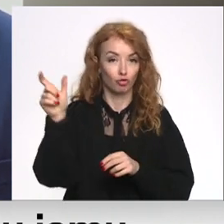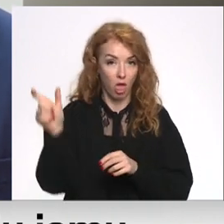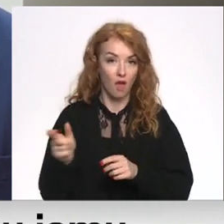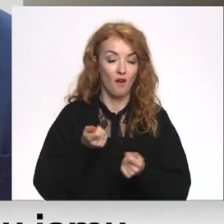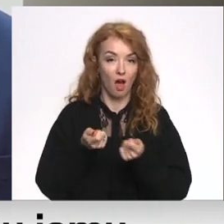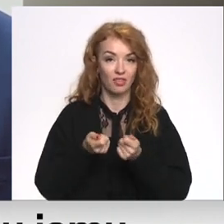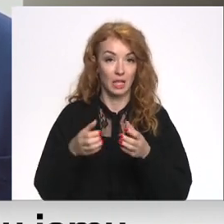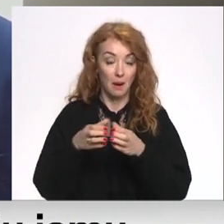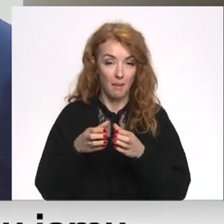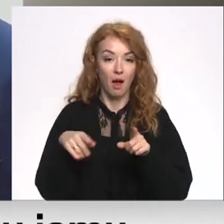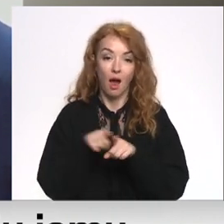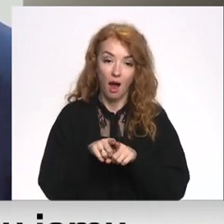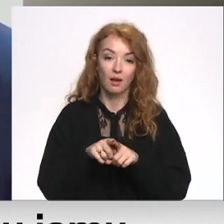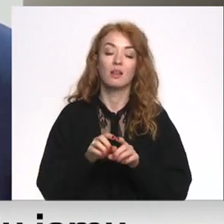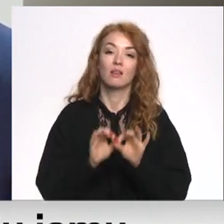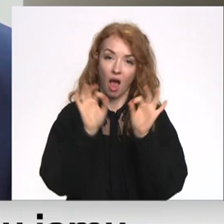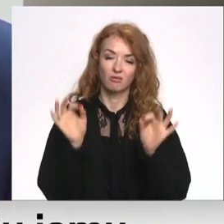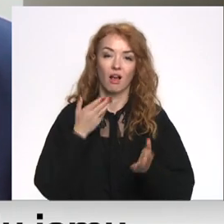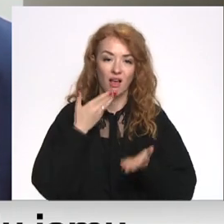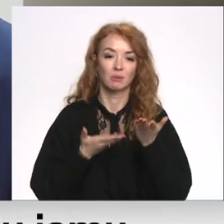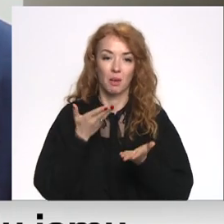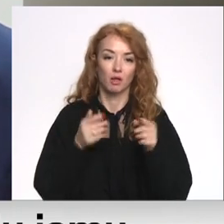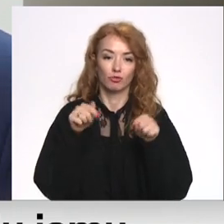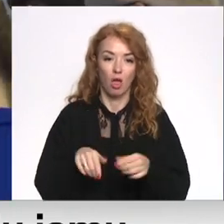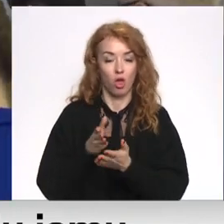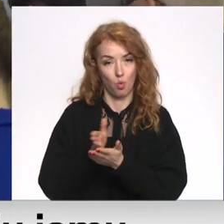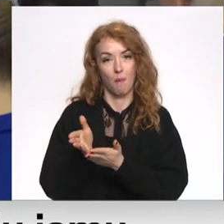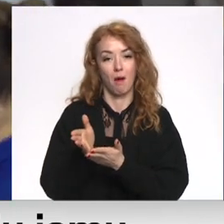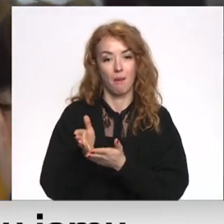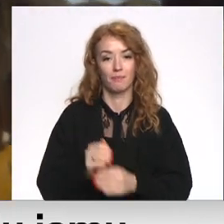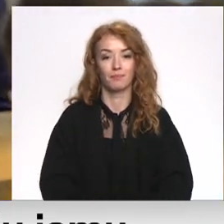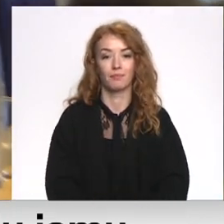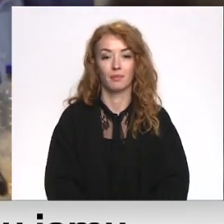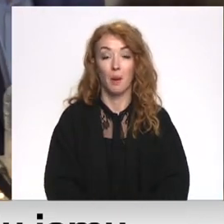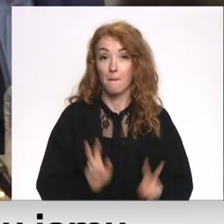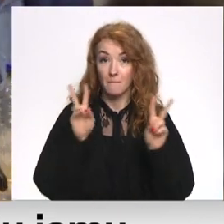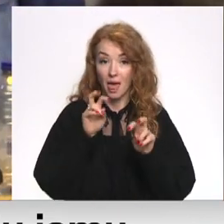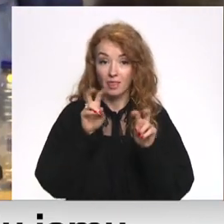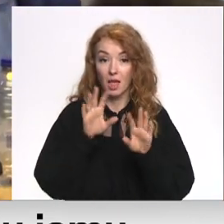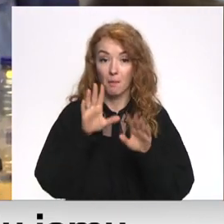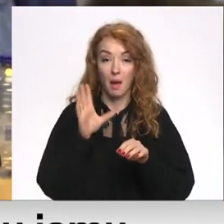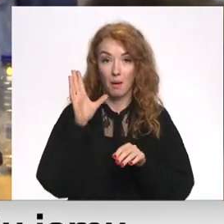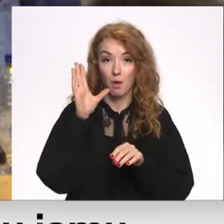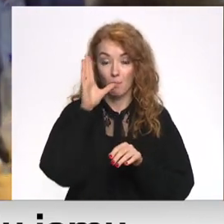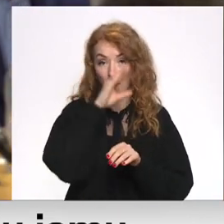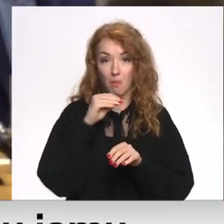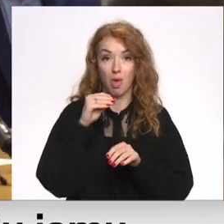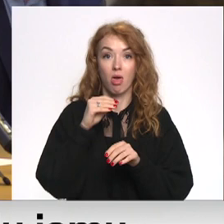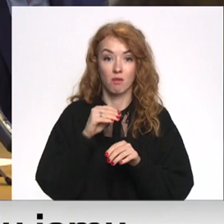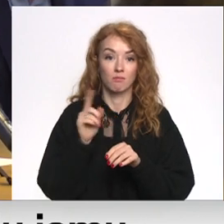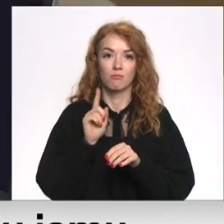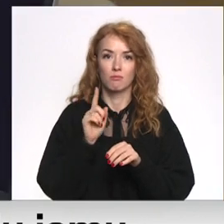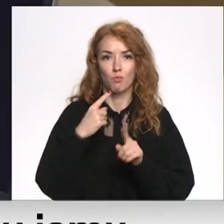vadībā. Ir laiks arī sākt eksperimentu šajā jomā. Pētnieki par nozeres potenciālu Latvijā ir noskaņoti